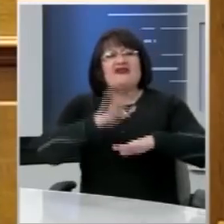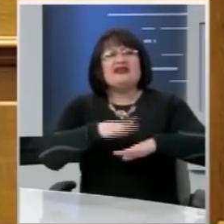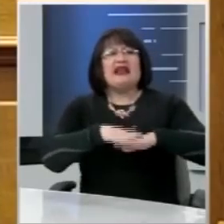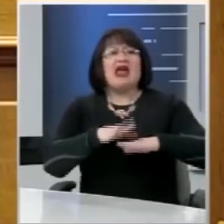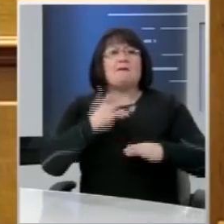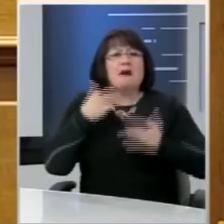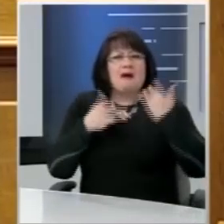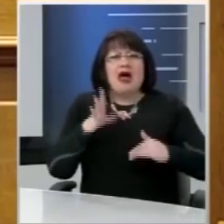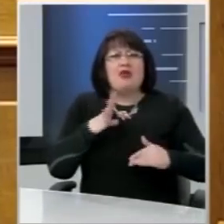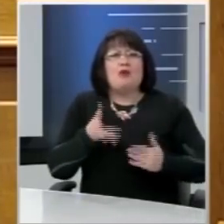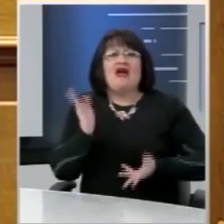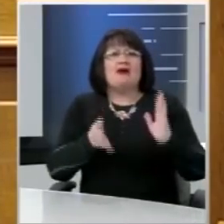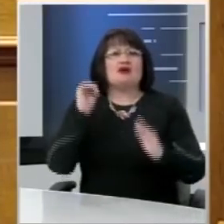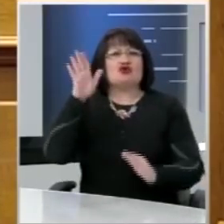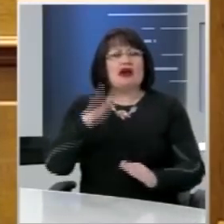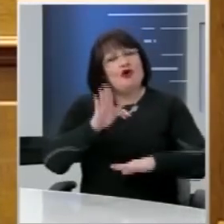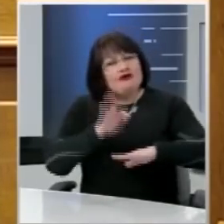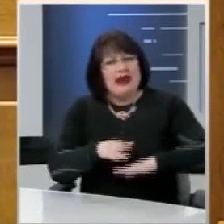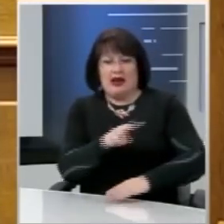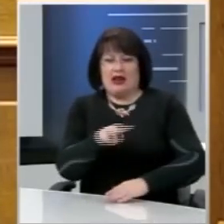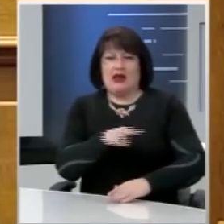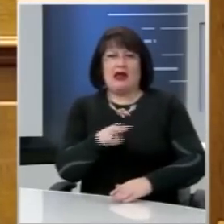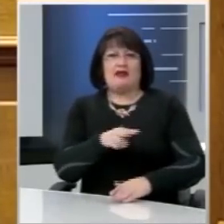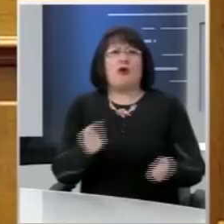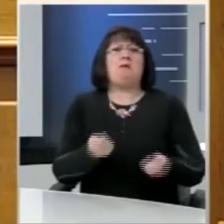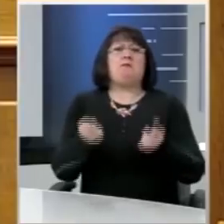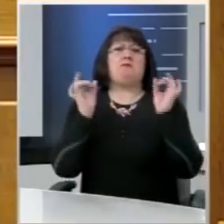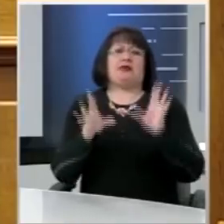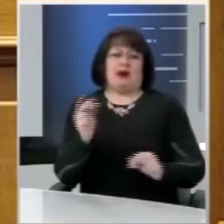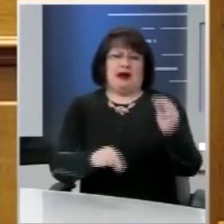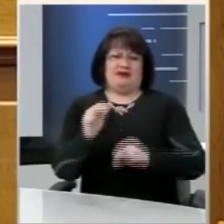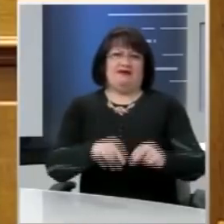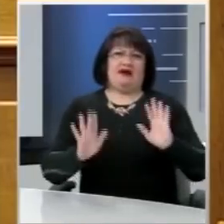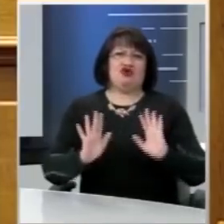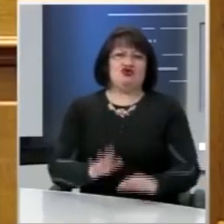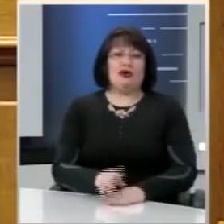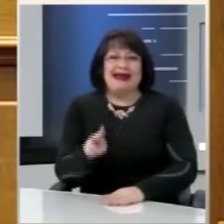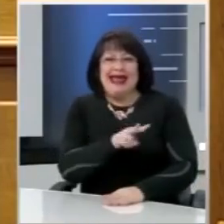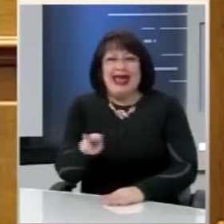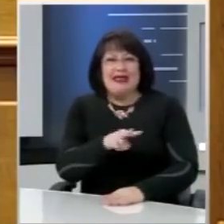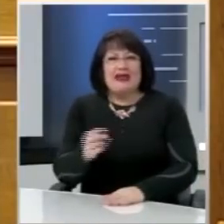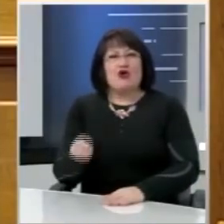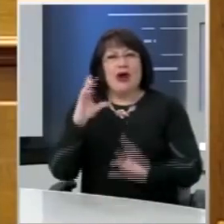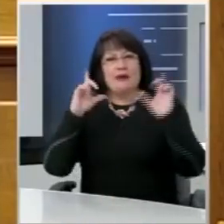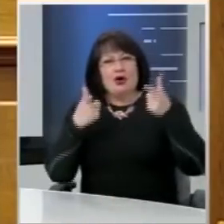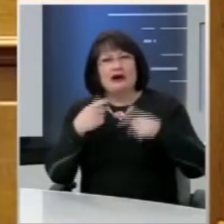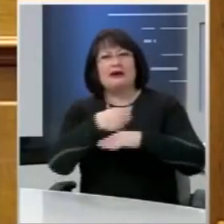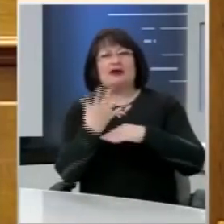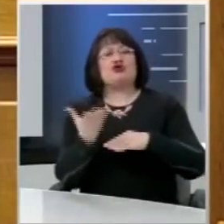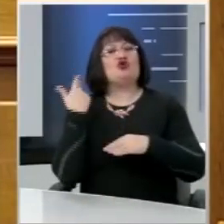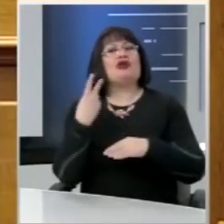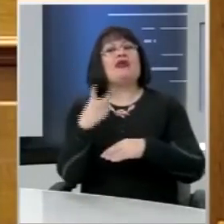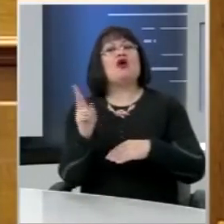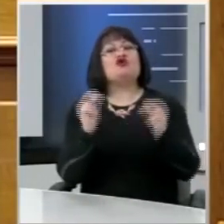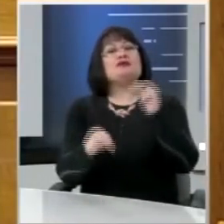τη φυγή αυτών των ανθρώπων στο εξωτερικό ποτέ δεν την έκαναν πράξη. Αν και μαζί οι δυο τους είχαν τότε τις 200 ψήφους.